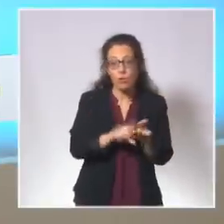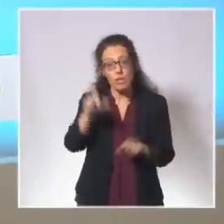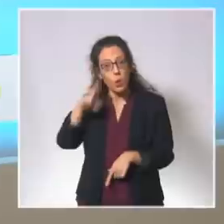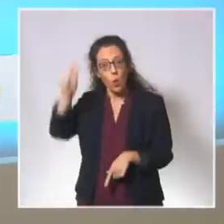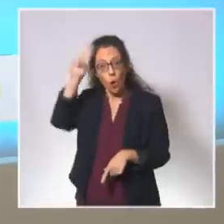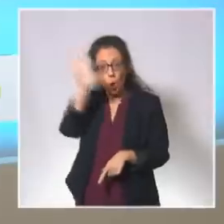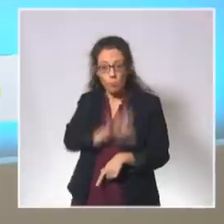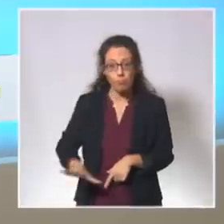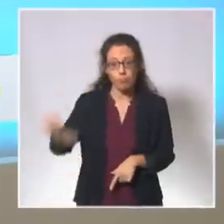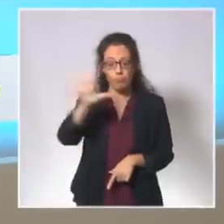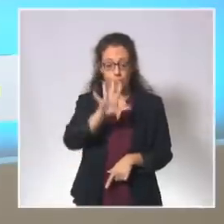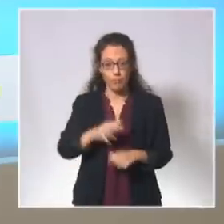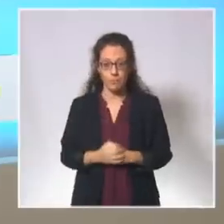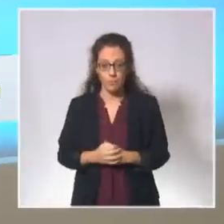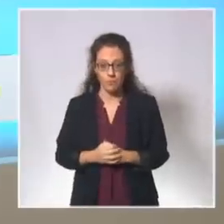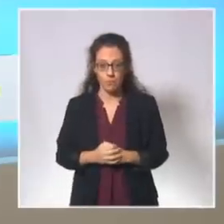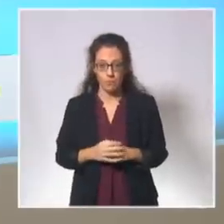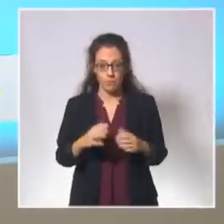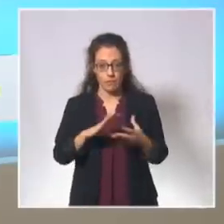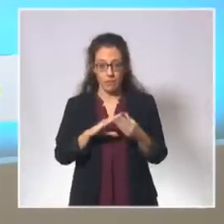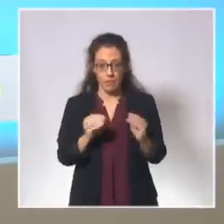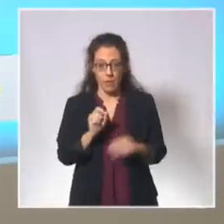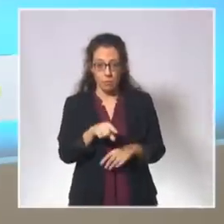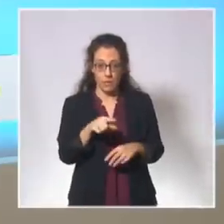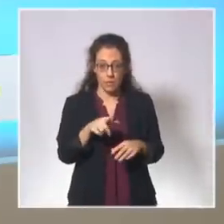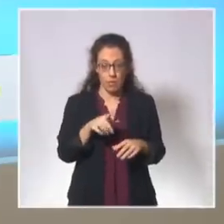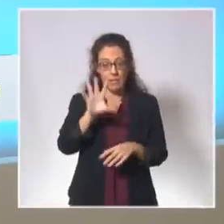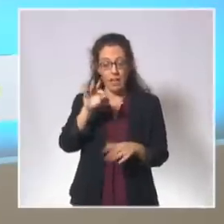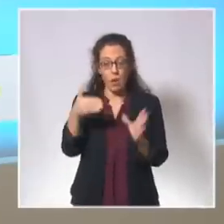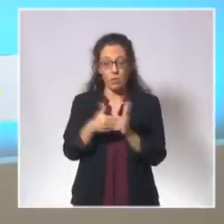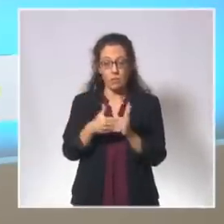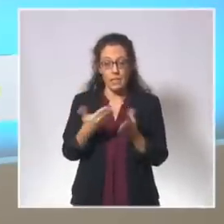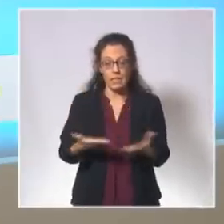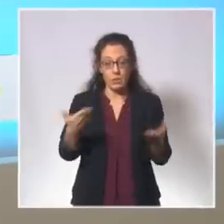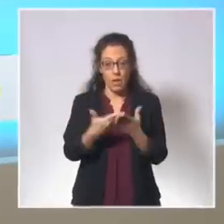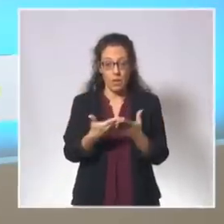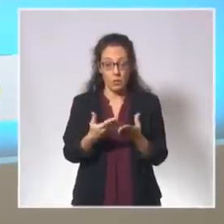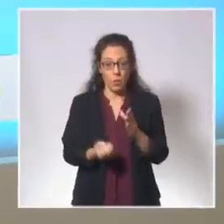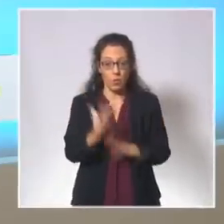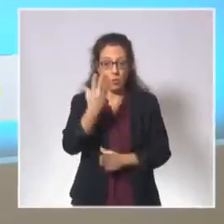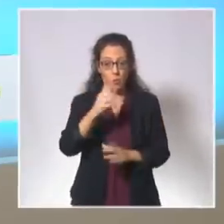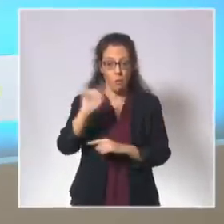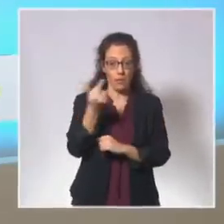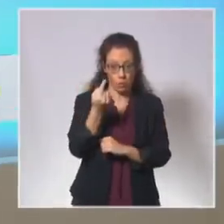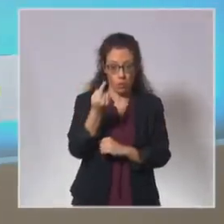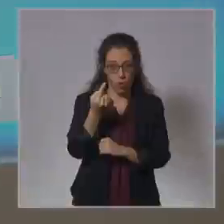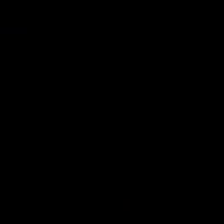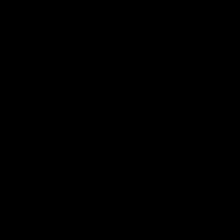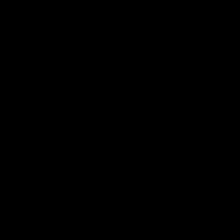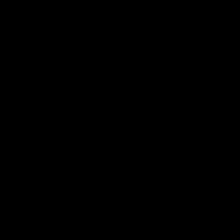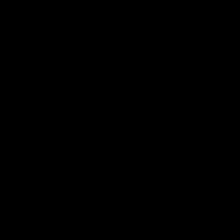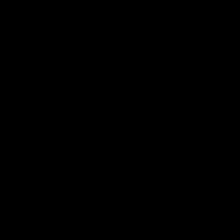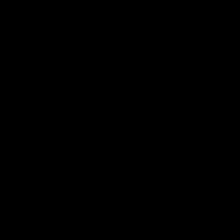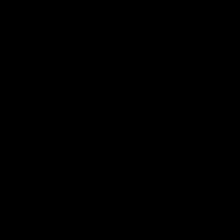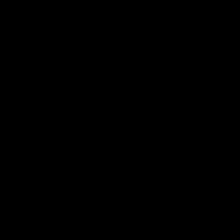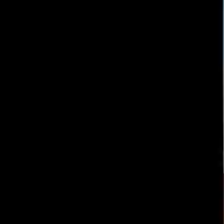fortement nous toucher, avec plus de 50 000 cas par jour, même si elle semble se rapprocher de son point